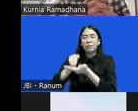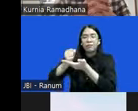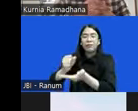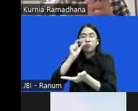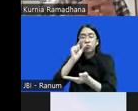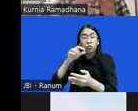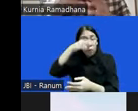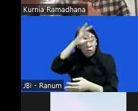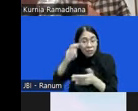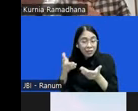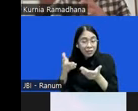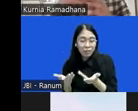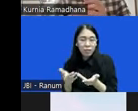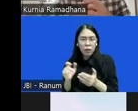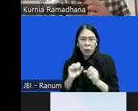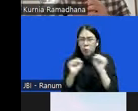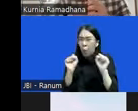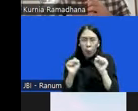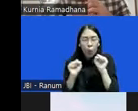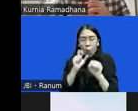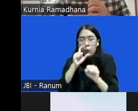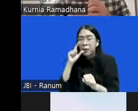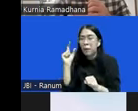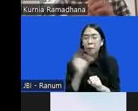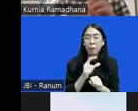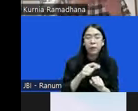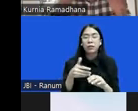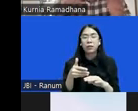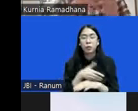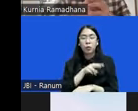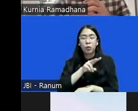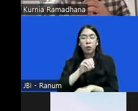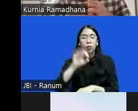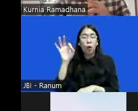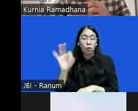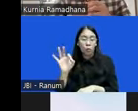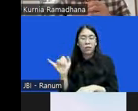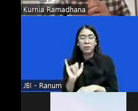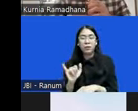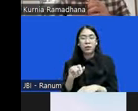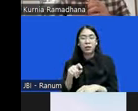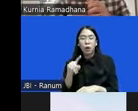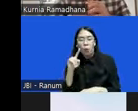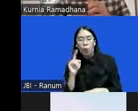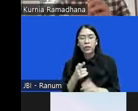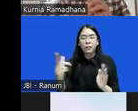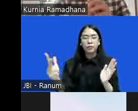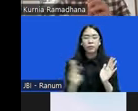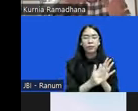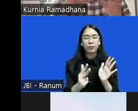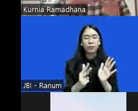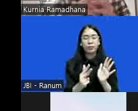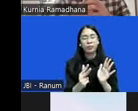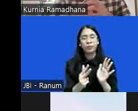Makanya sampai dikebut sekali sebelum 20 Oktober, terkesan harus diundangkan. Ini yang